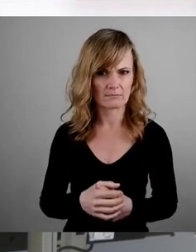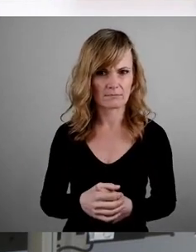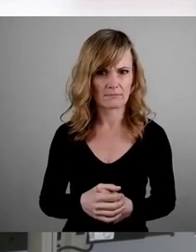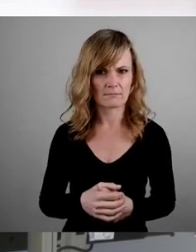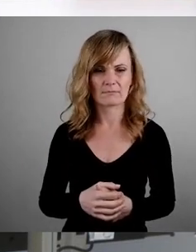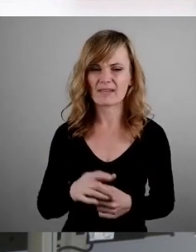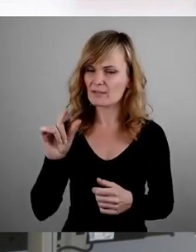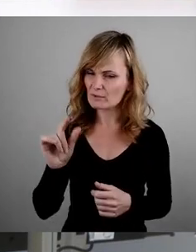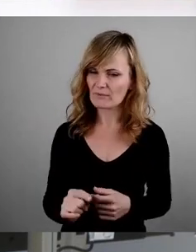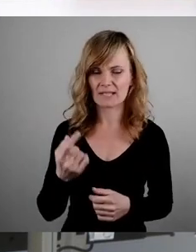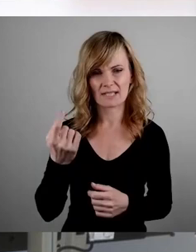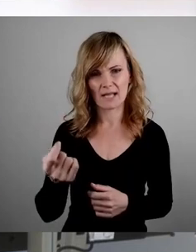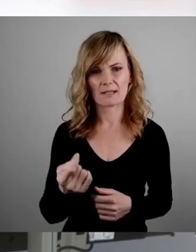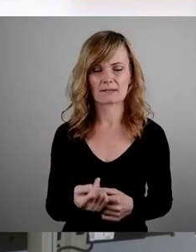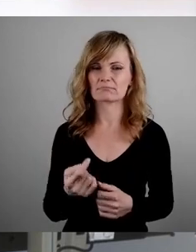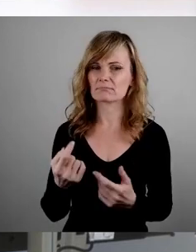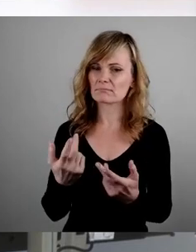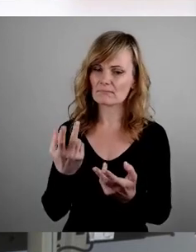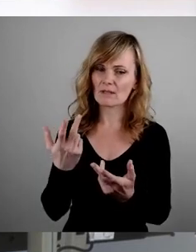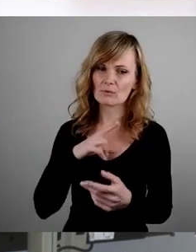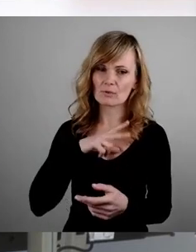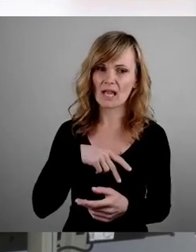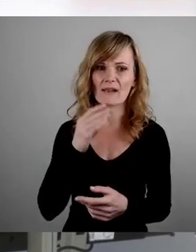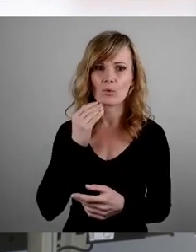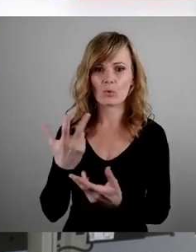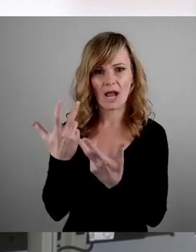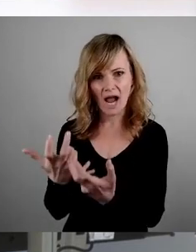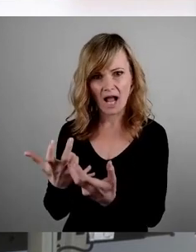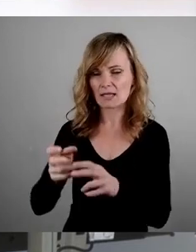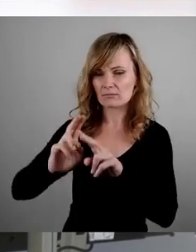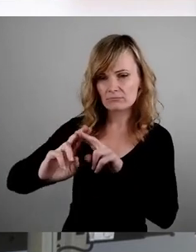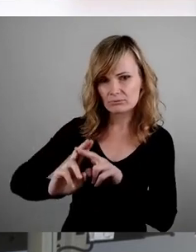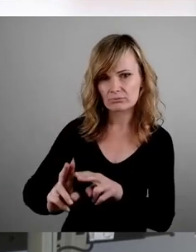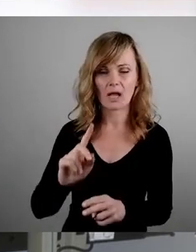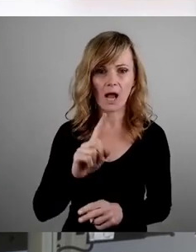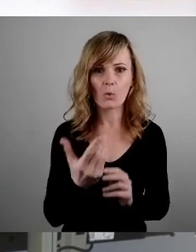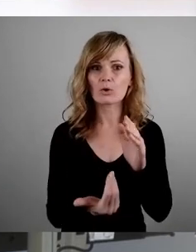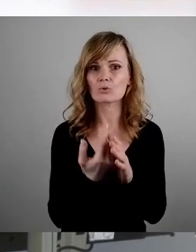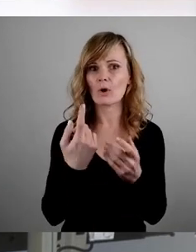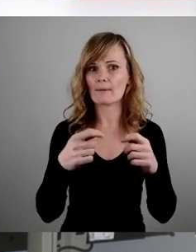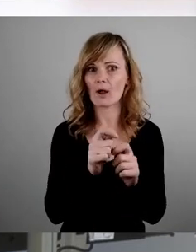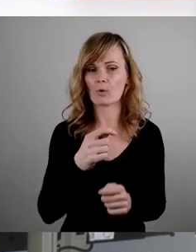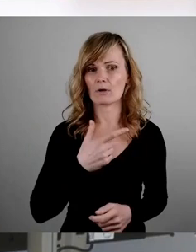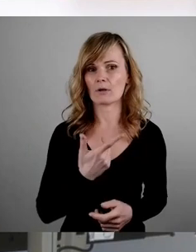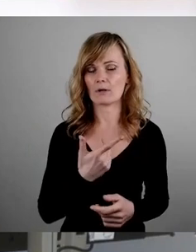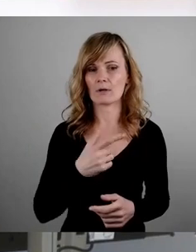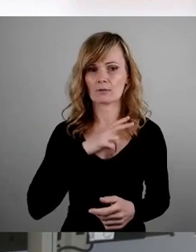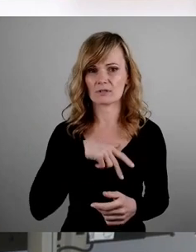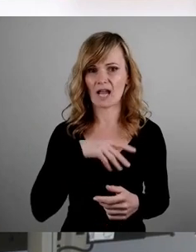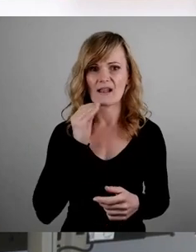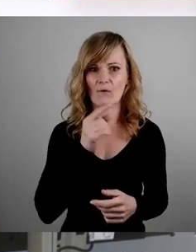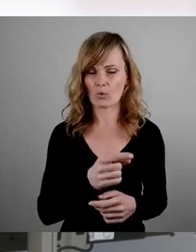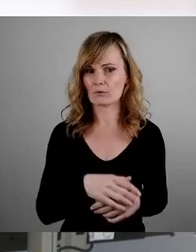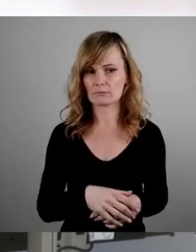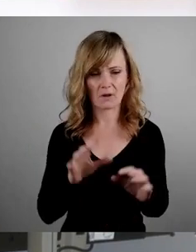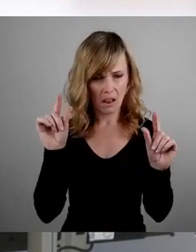und auch in den Neubau von Sozialwohnungen investiert. Diese sowieso schon von Bundesebene viel zu geringen